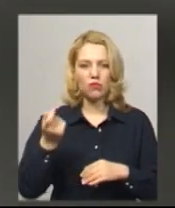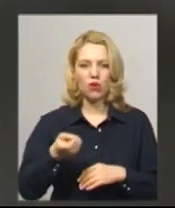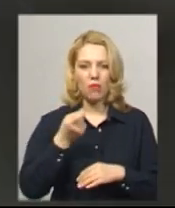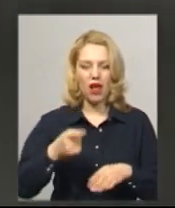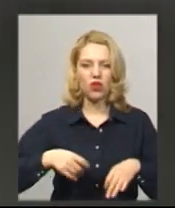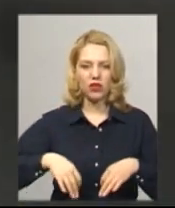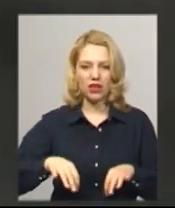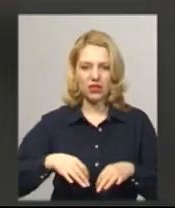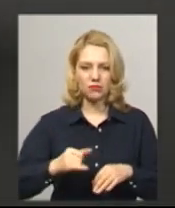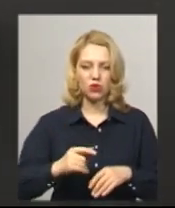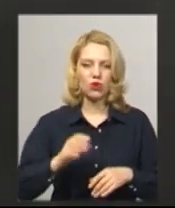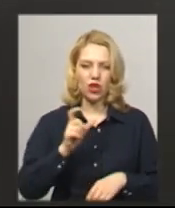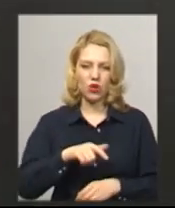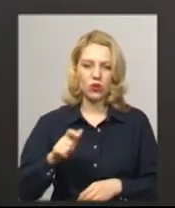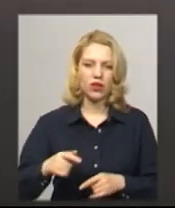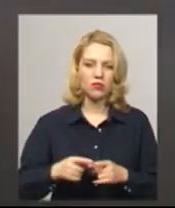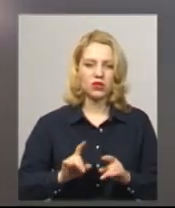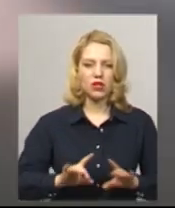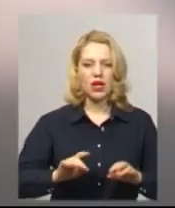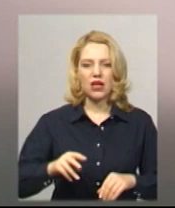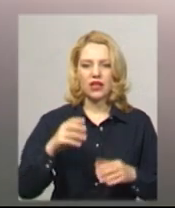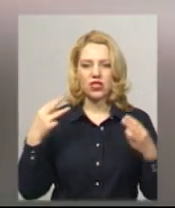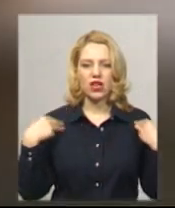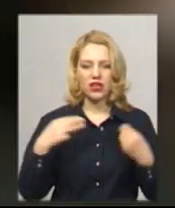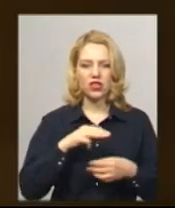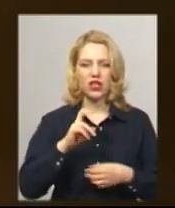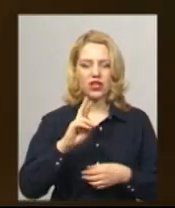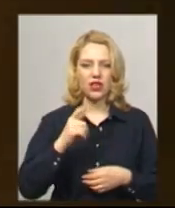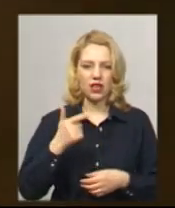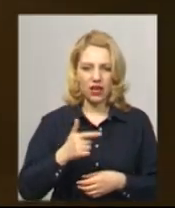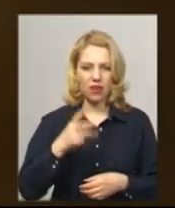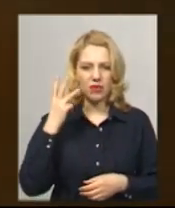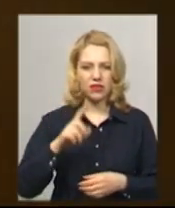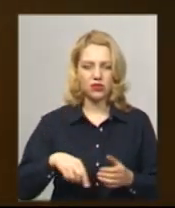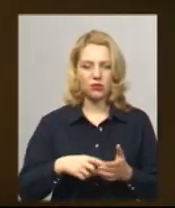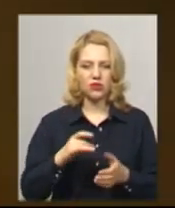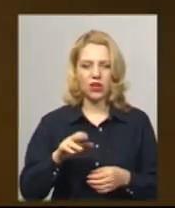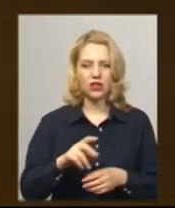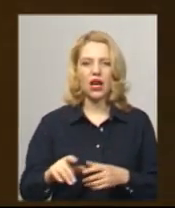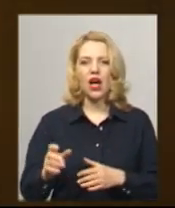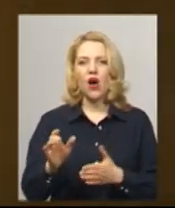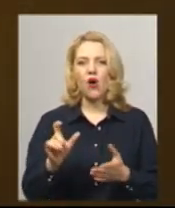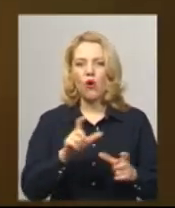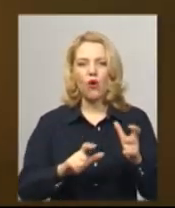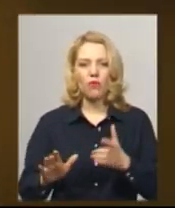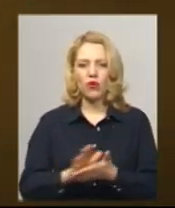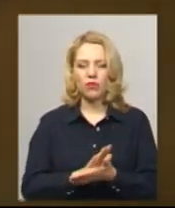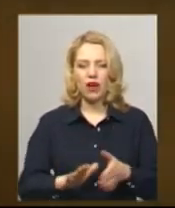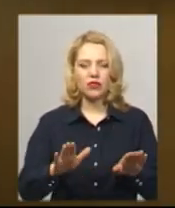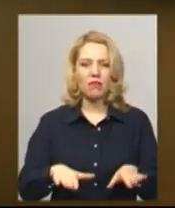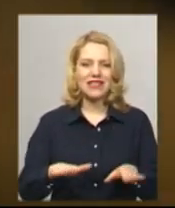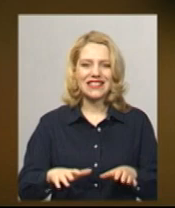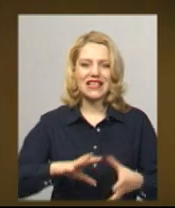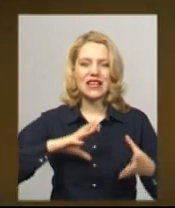повідомив начальник управління ЖКХ Хмельницької міської ради Василь Новачок. За його словами, обробляють у обласному центрі і місця загального